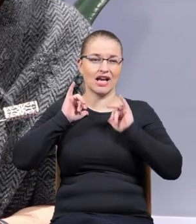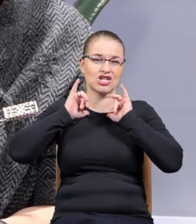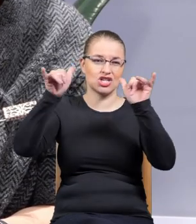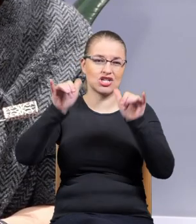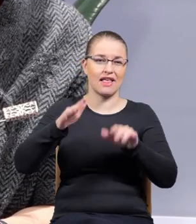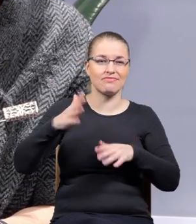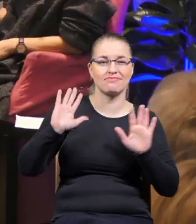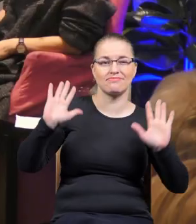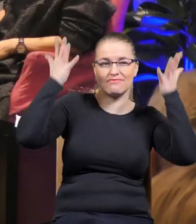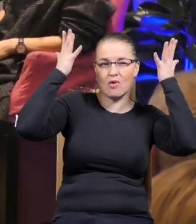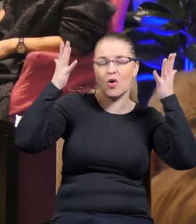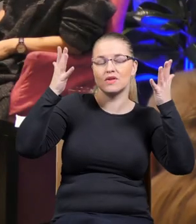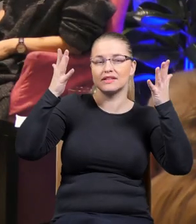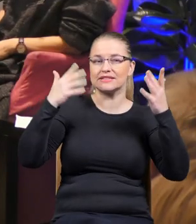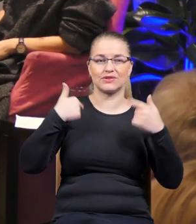jakiejś demonstracji.